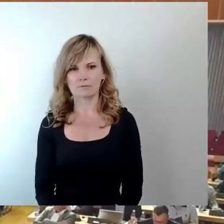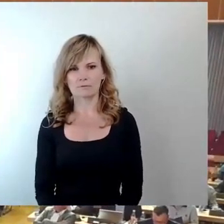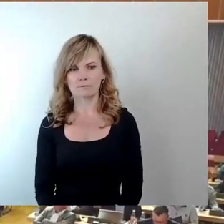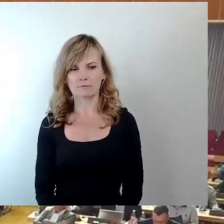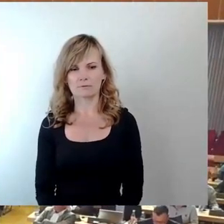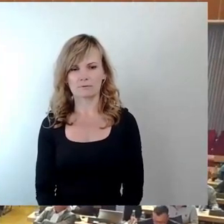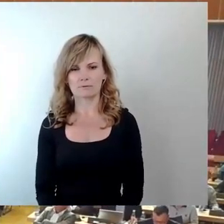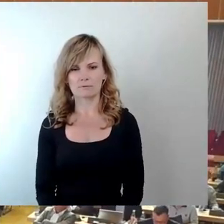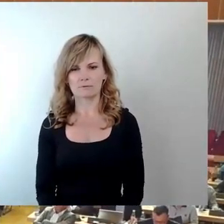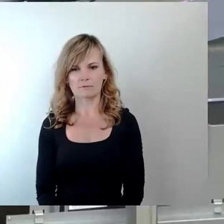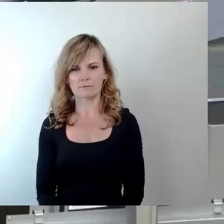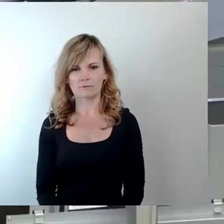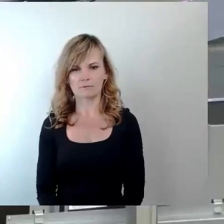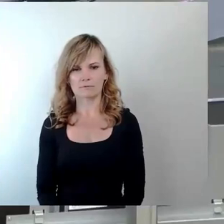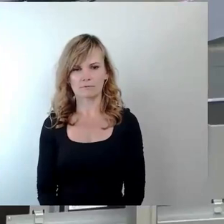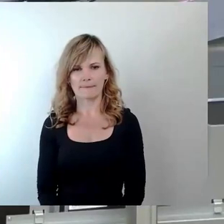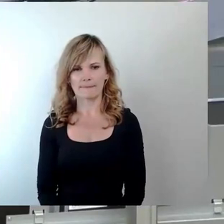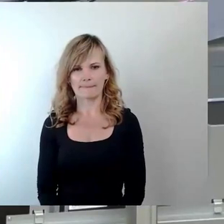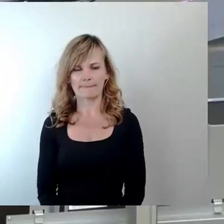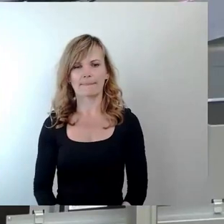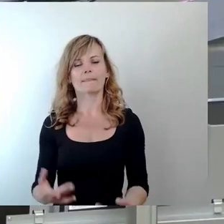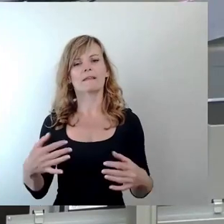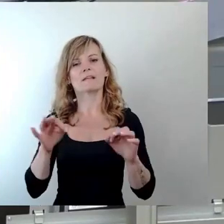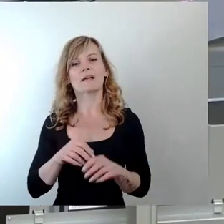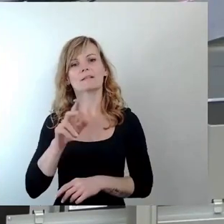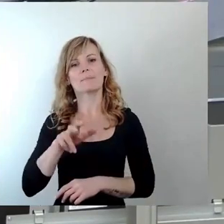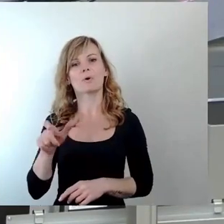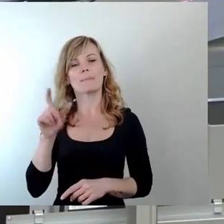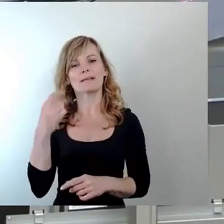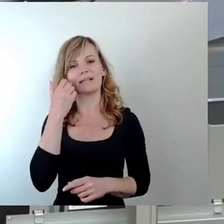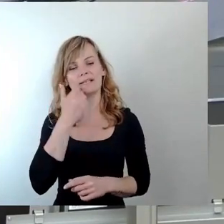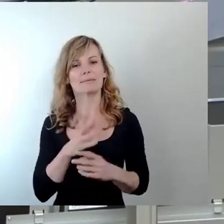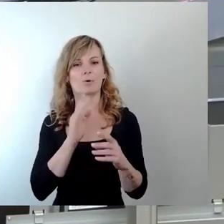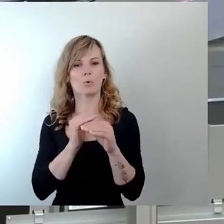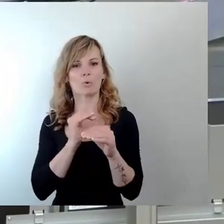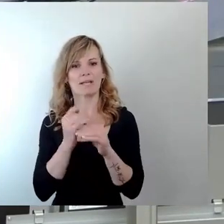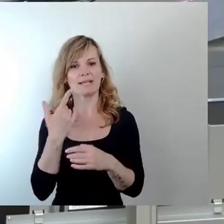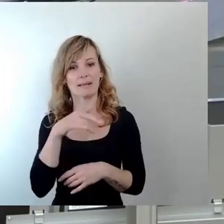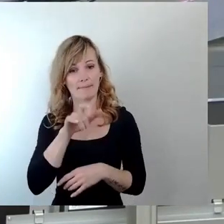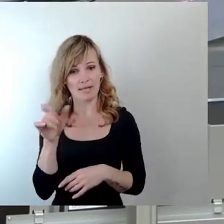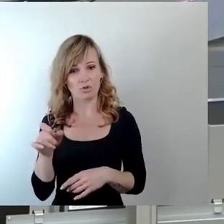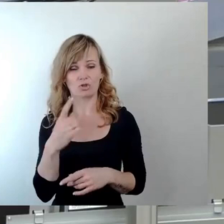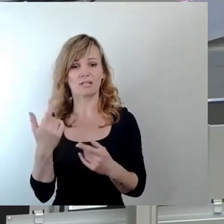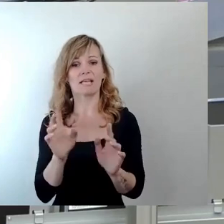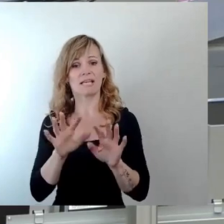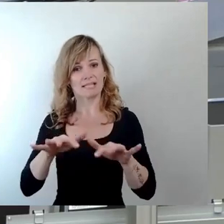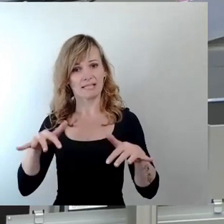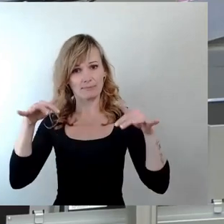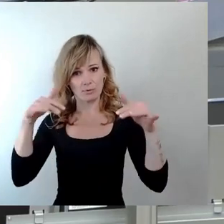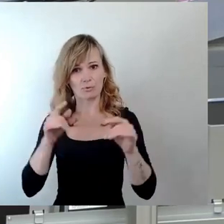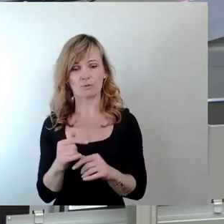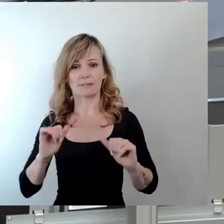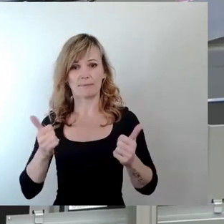Sie gehalten, erster Bürgermeister, liebe Kolleginnen und Kollegen, liebe Menschen auf der Tribüne und im